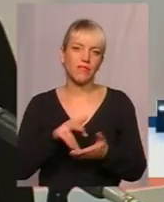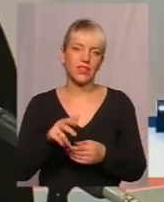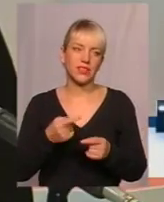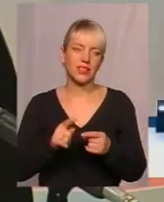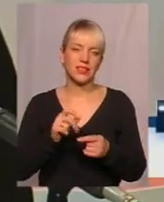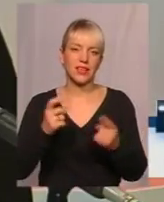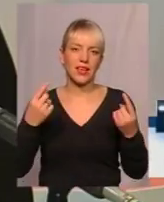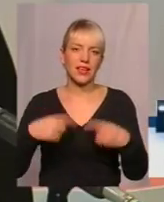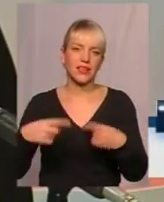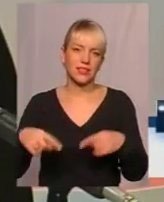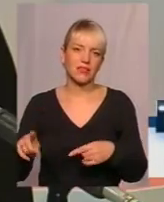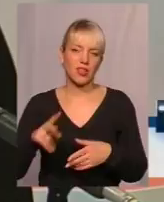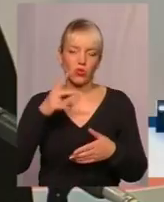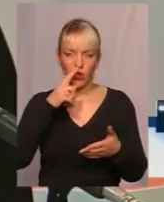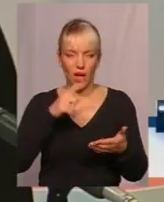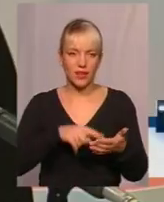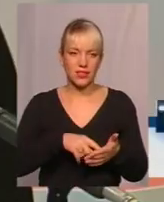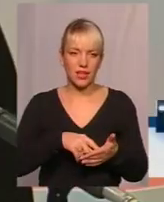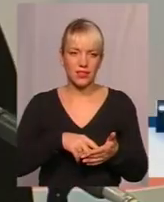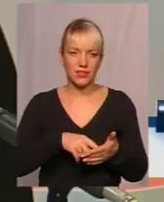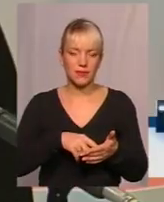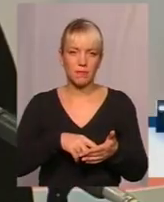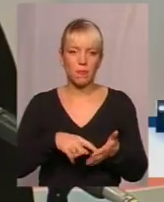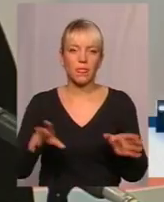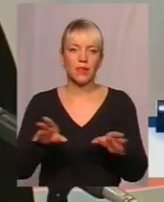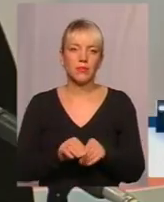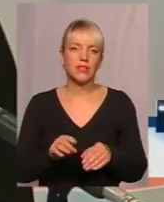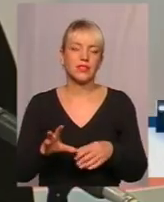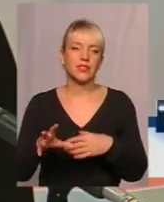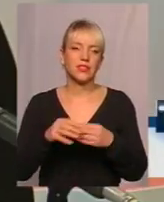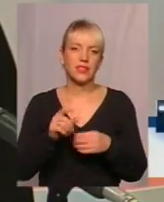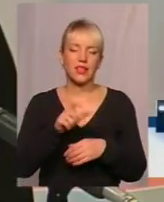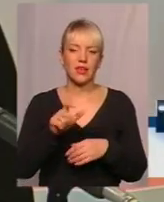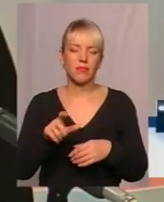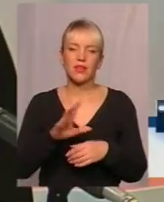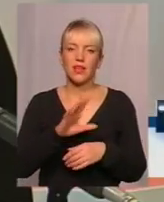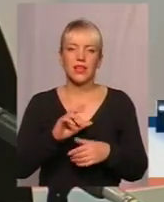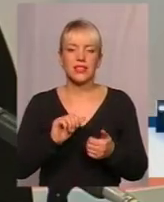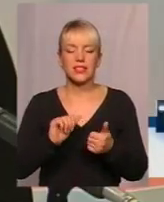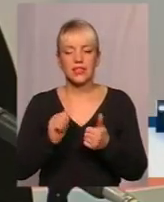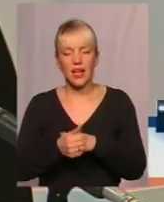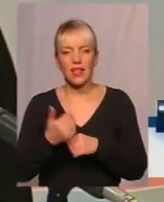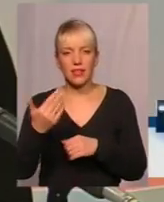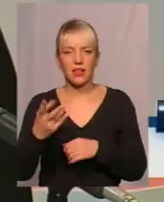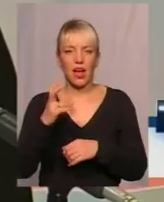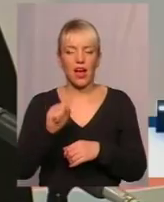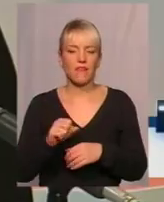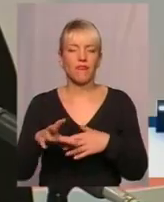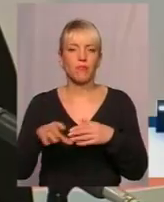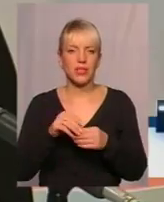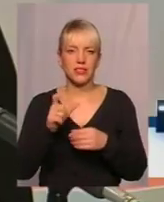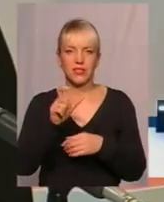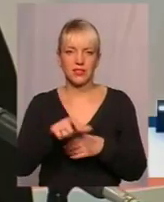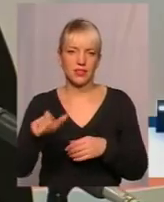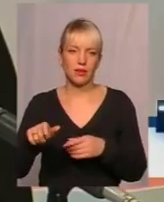кризиса, в котором они оказались вместе с ними не за них, а вместе с ними и те же темы